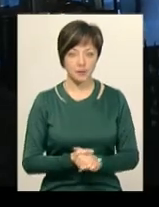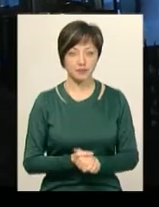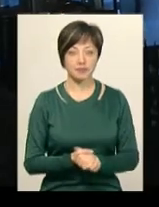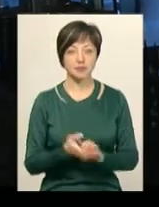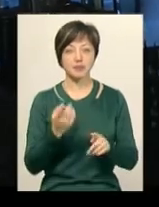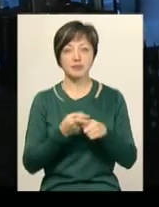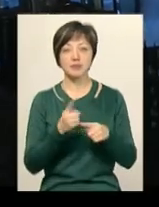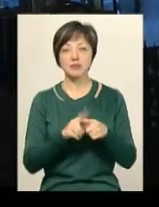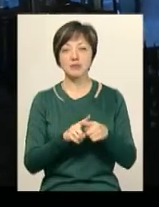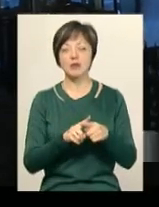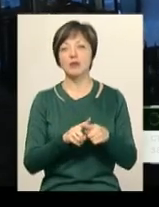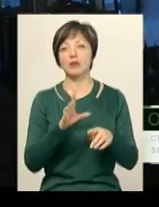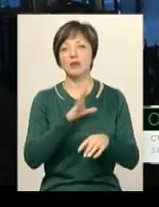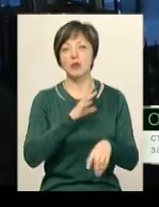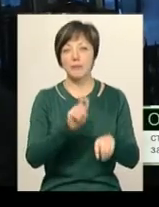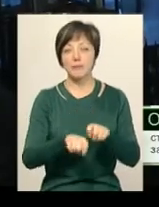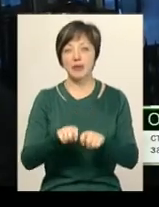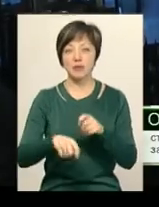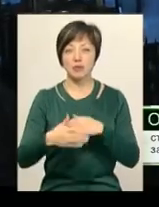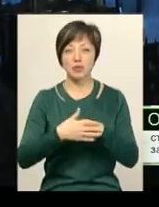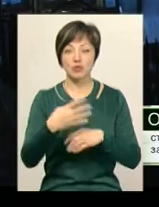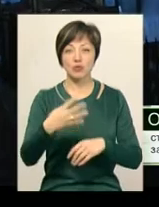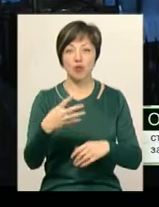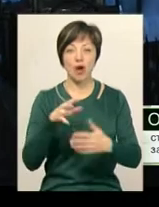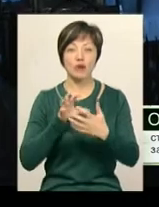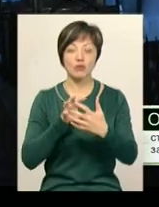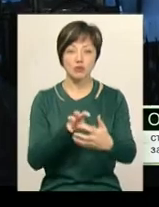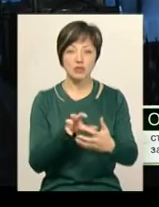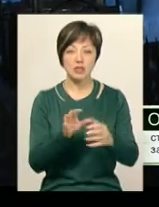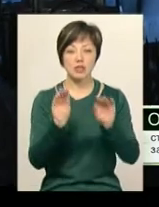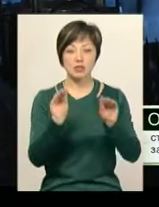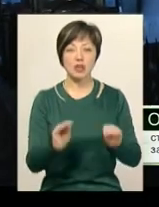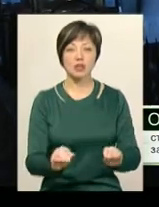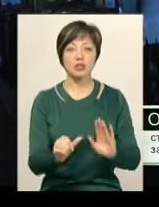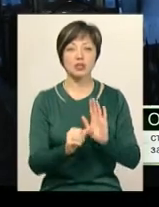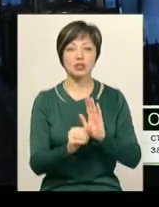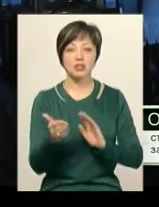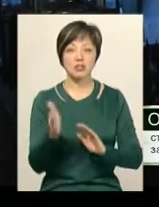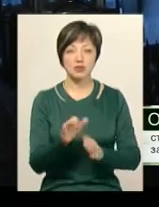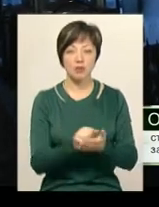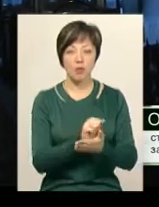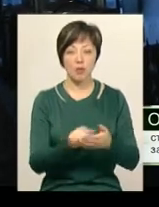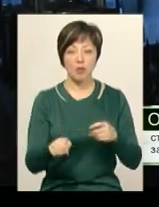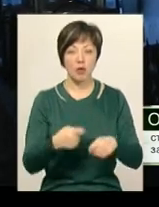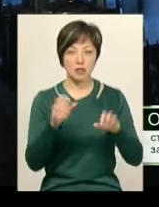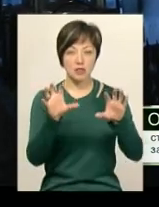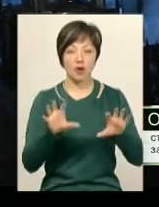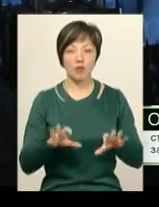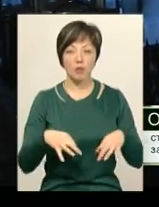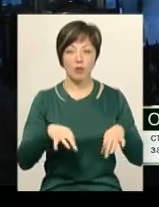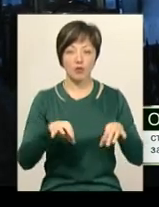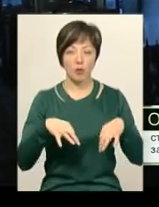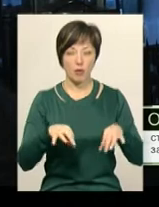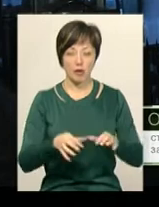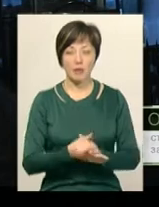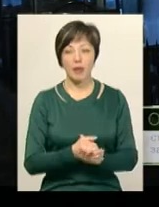заході сьогодні було перевірено близько 40 автобусів, складено 6 актів порушення законодавства про автомобільний транспорт.